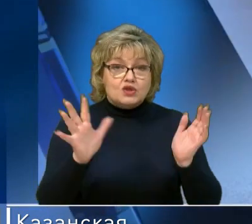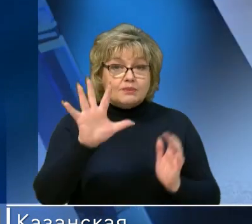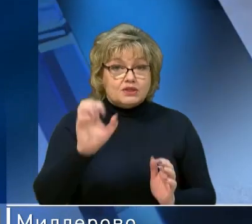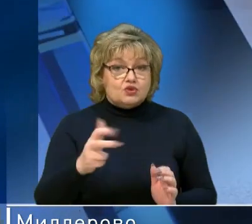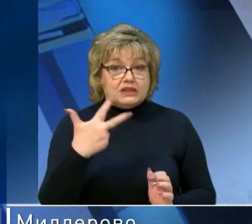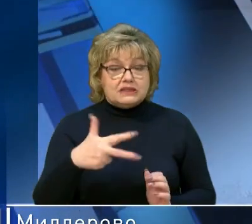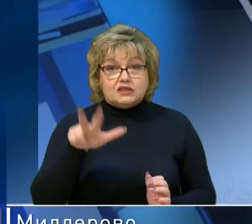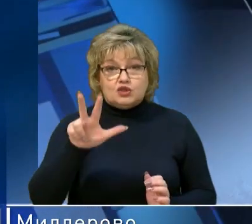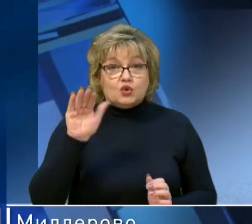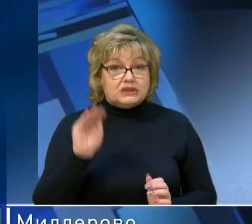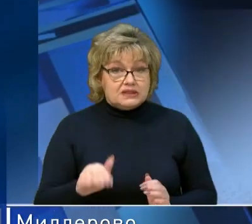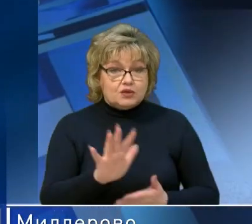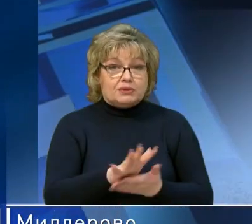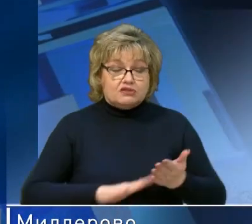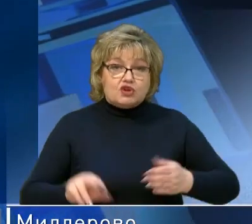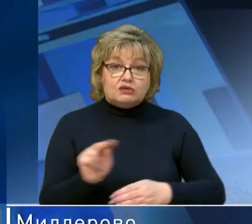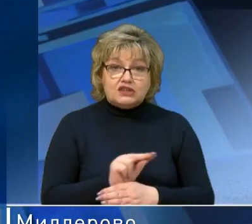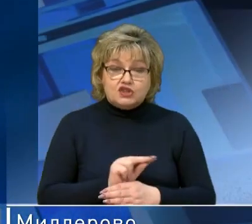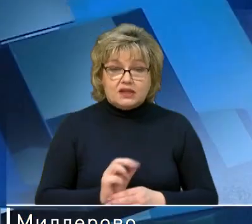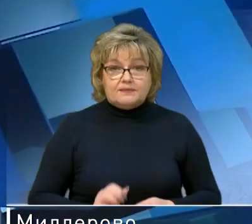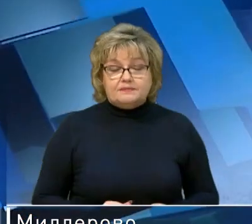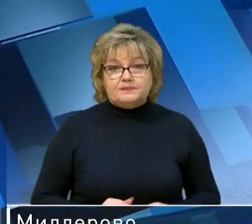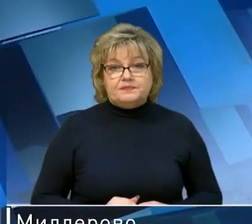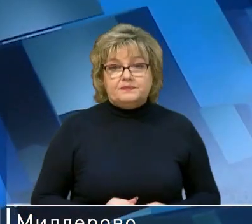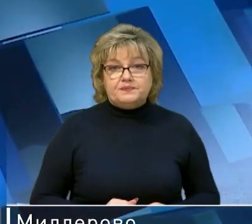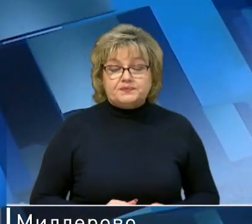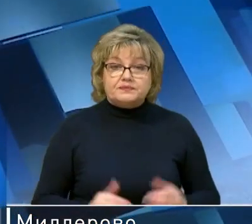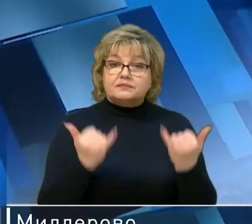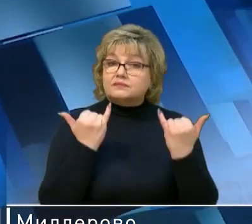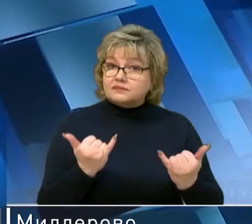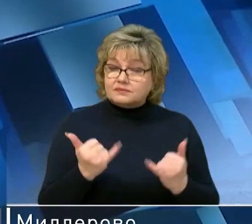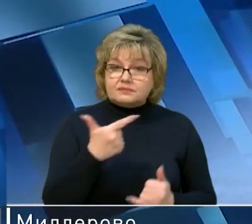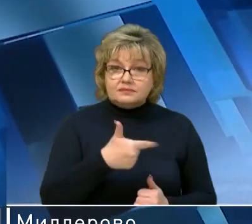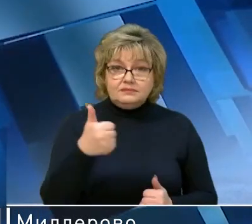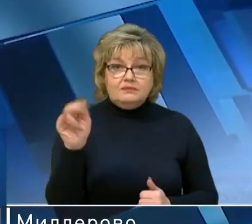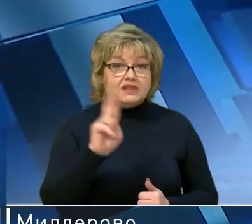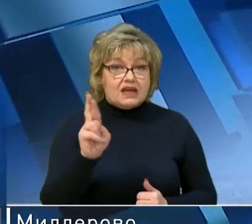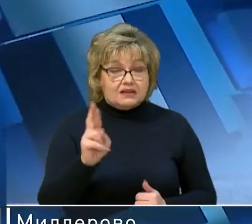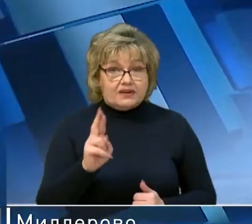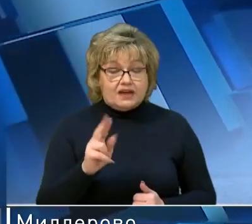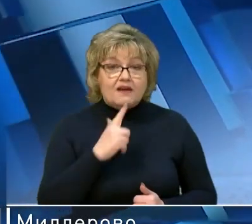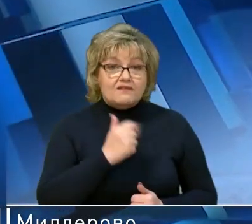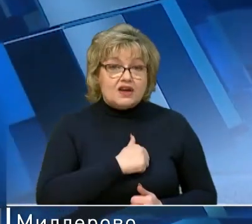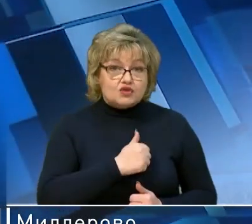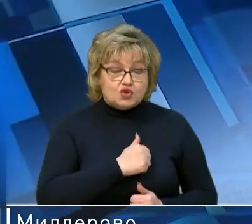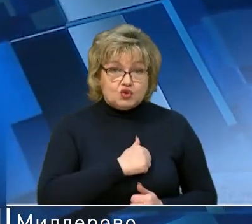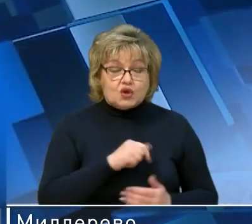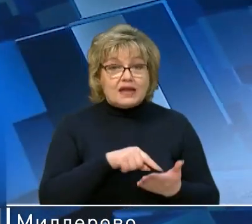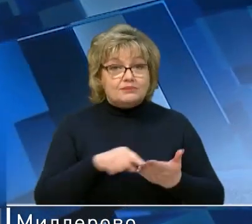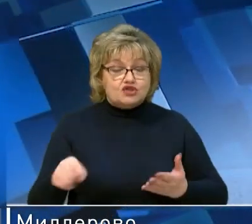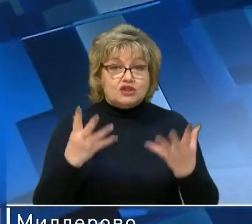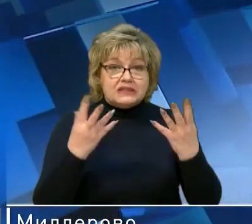533 тысяч продолжают лечение. Сегодня, 21 января, в Вооруженных силах России